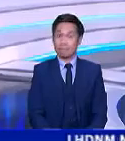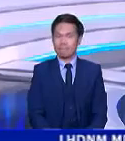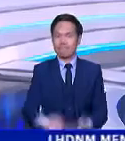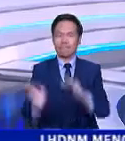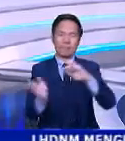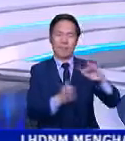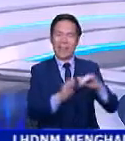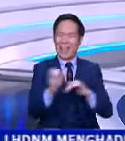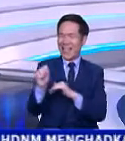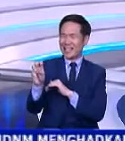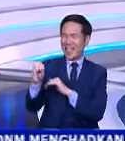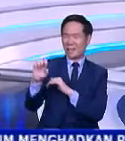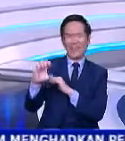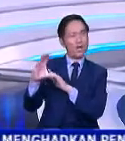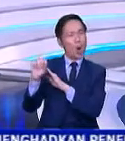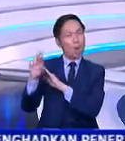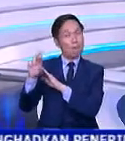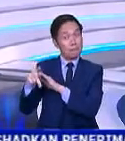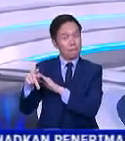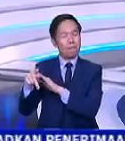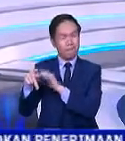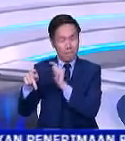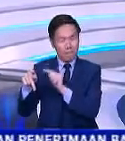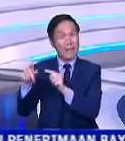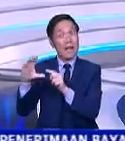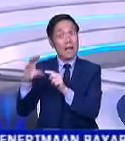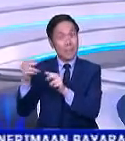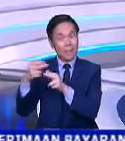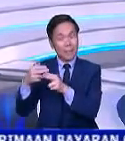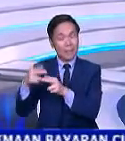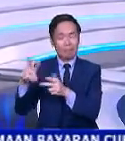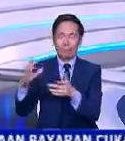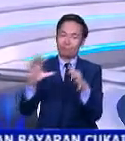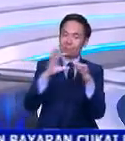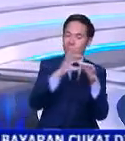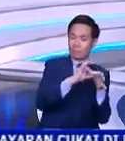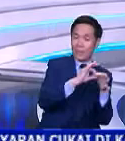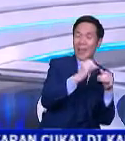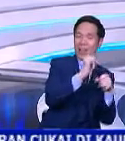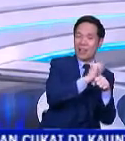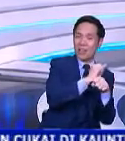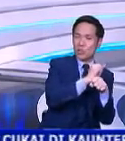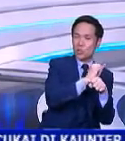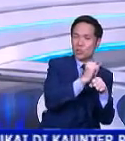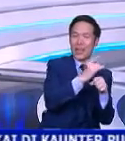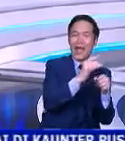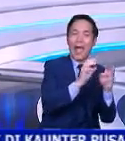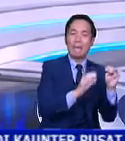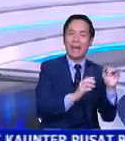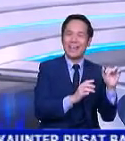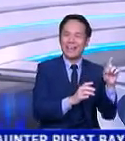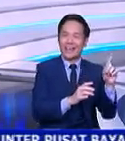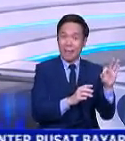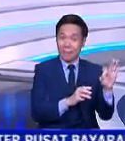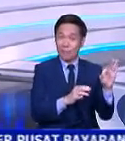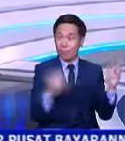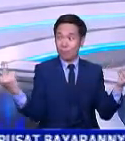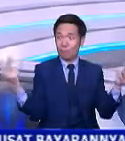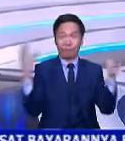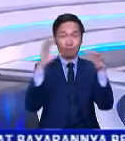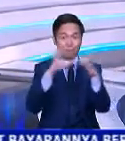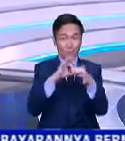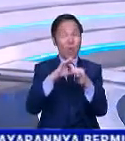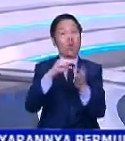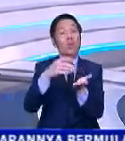SME Corporation Malaysia, SME Corp, bekerjasama dengan Malaysian Industrial Development Finance Berhad, MIDF, memperkenal